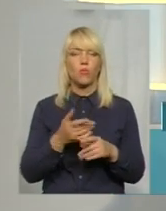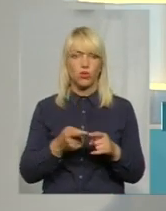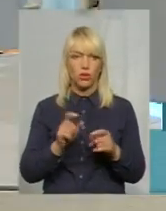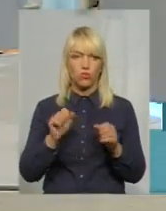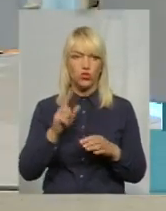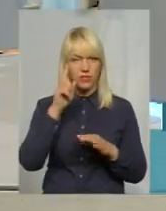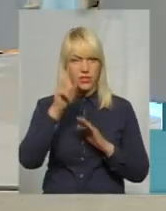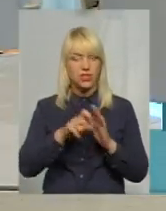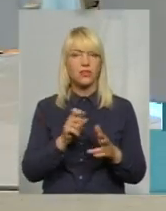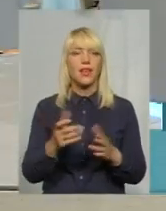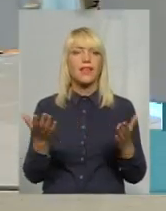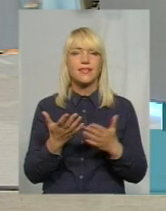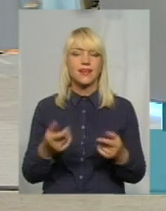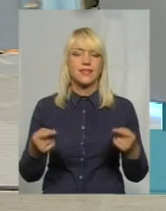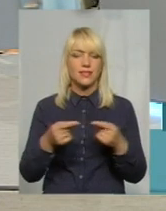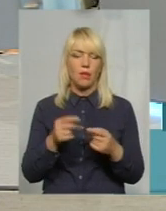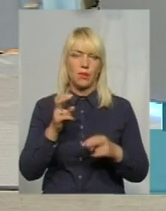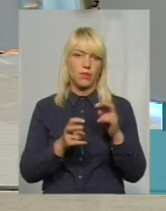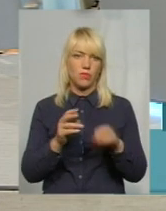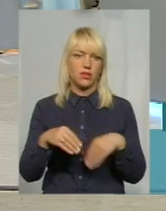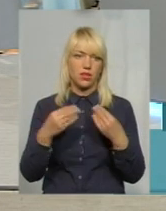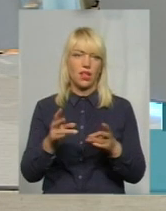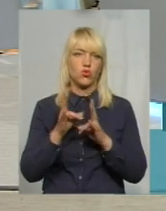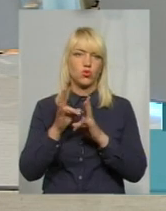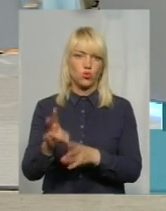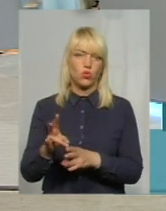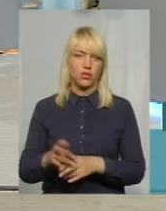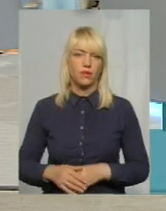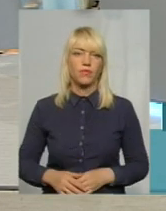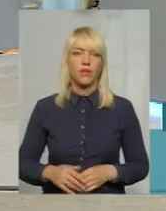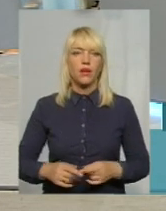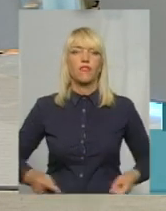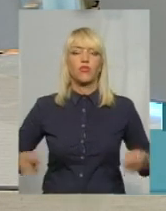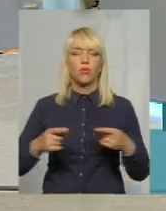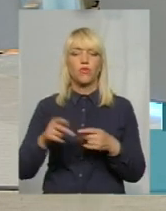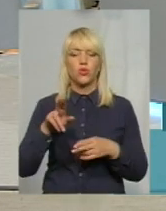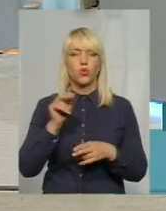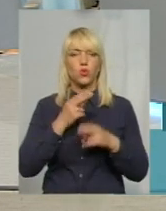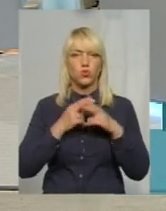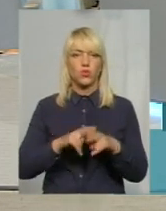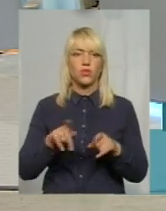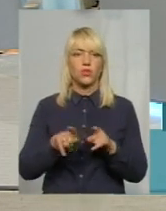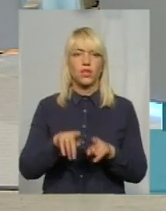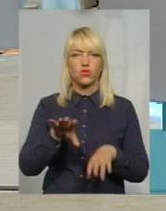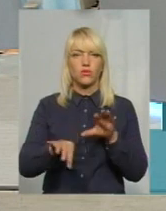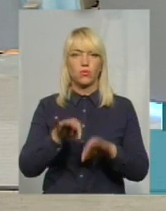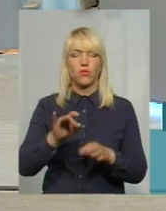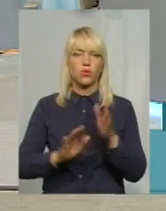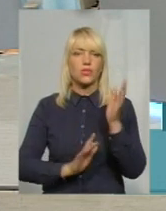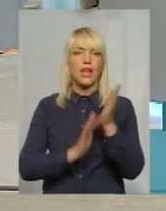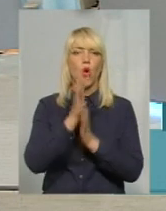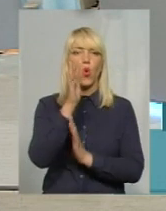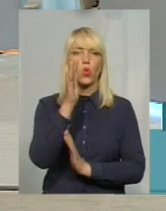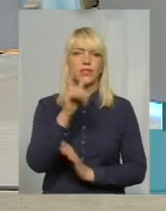яке саме підприємство завдало шкоди? Значить, відповідно до інструкції, також відбираються рослини з